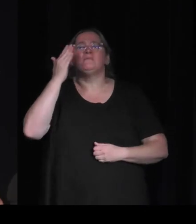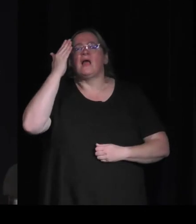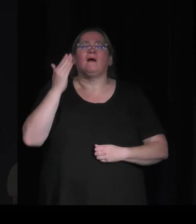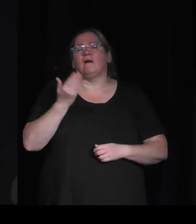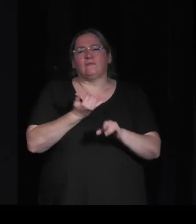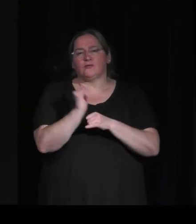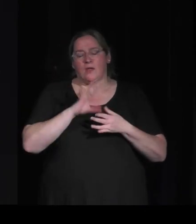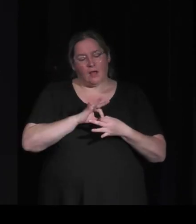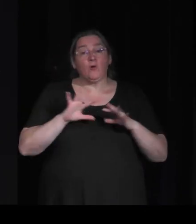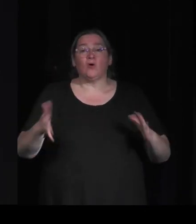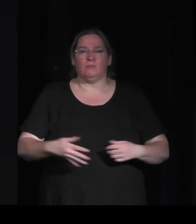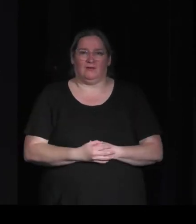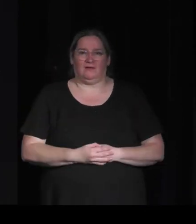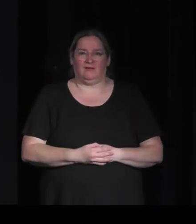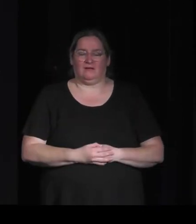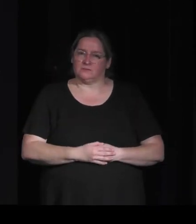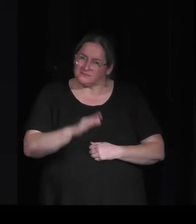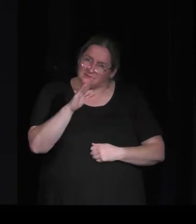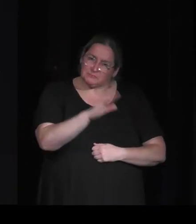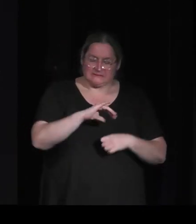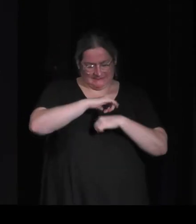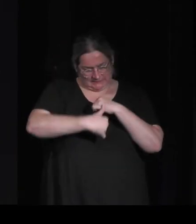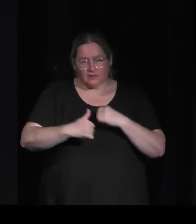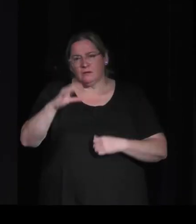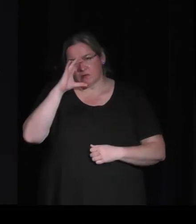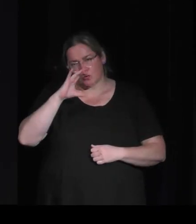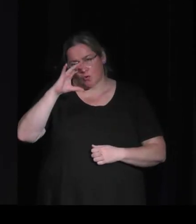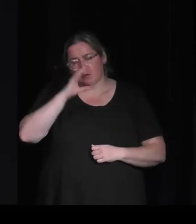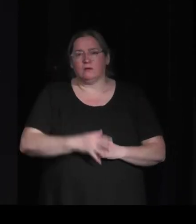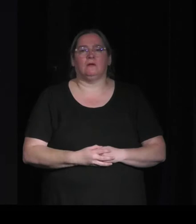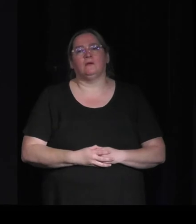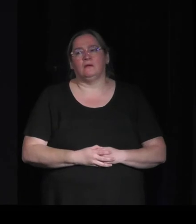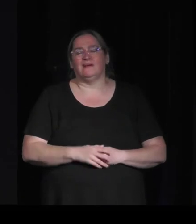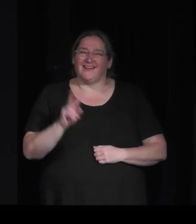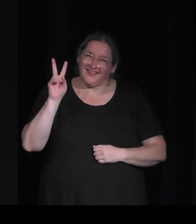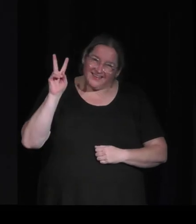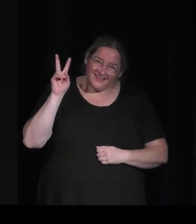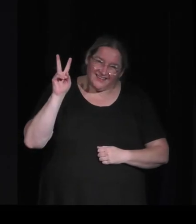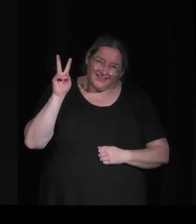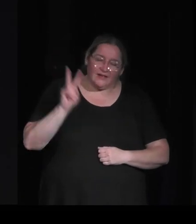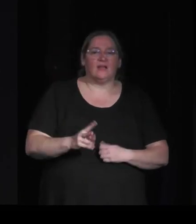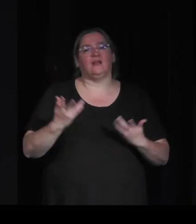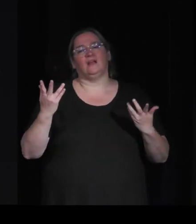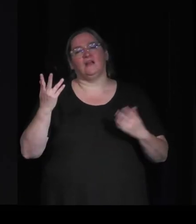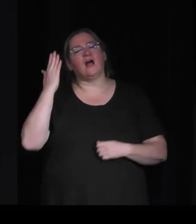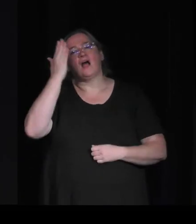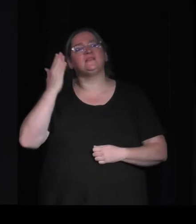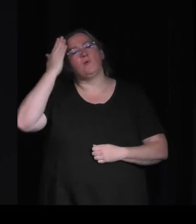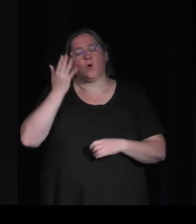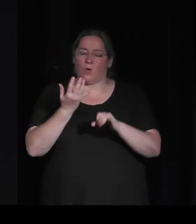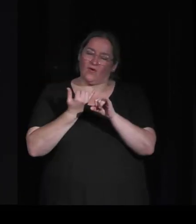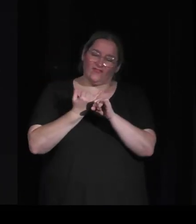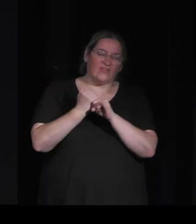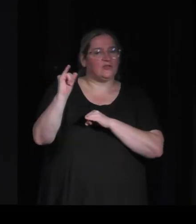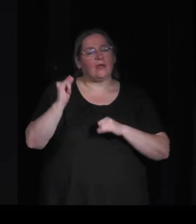toujours un rapport de curiosité c'est à dire qu'en fait j'ai le sentiment parce que c'est pas de l'immersion mais la promesse des virtual pets c'est toujours de vous dire vous allez avoir